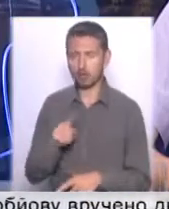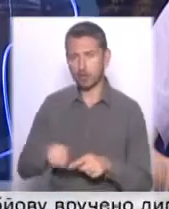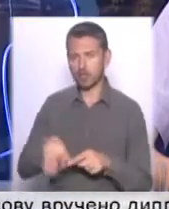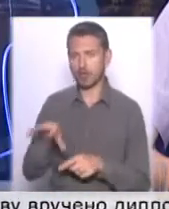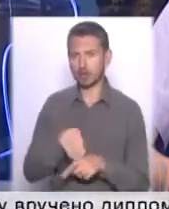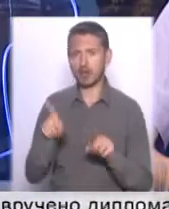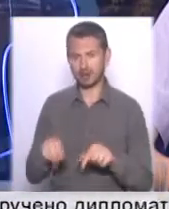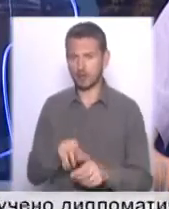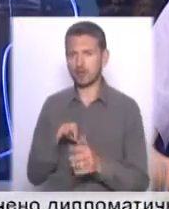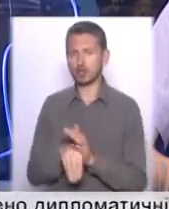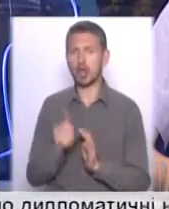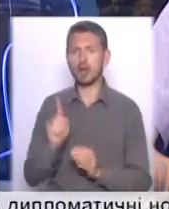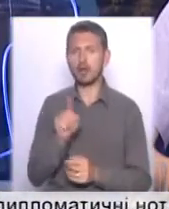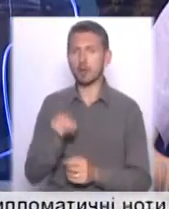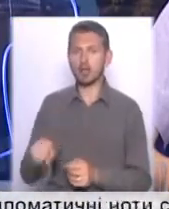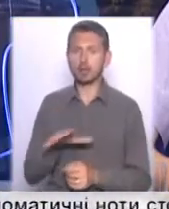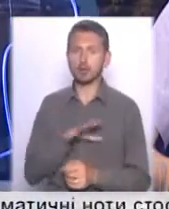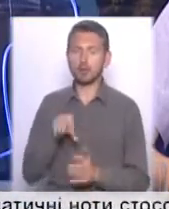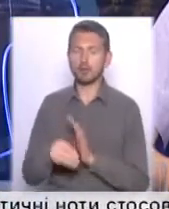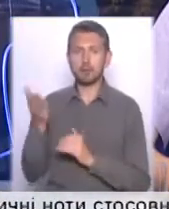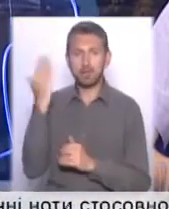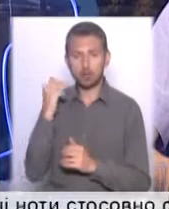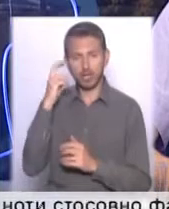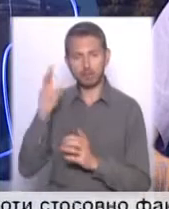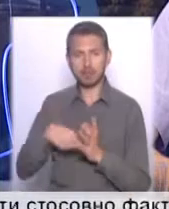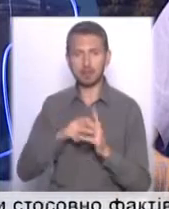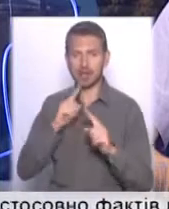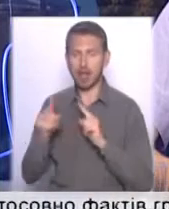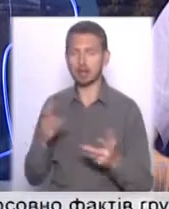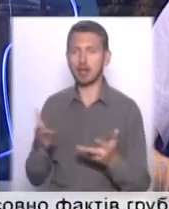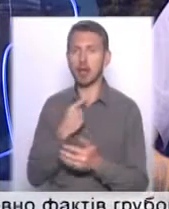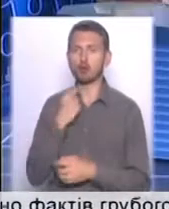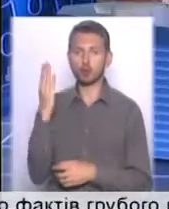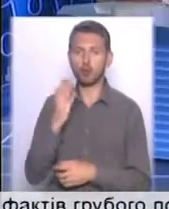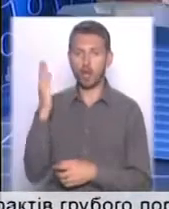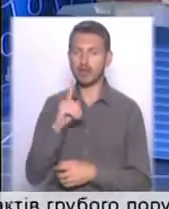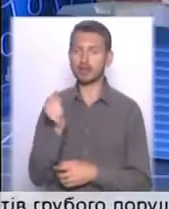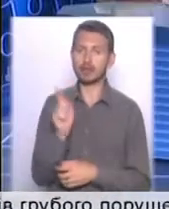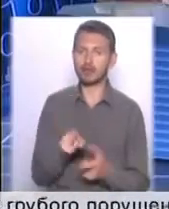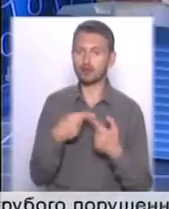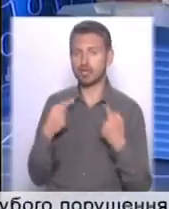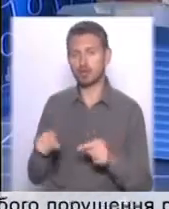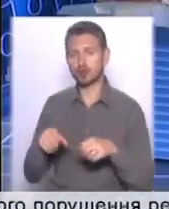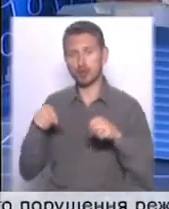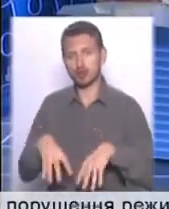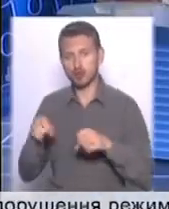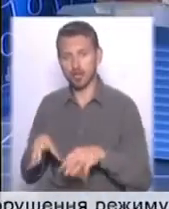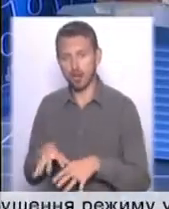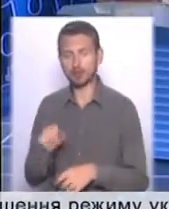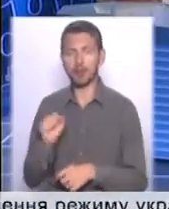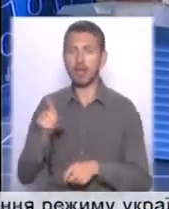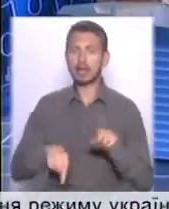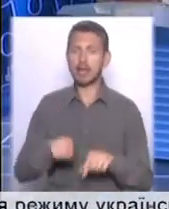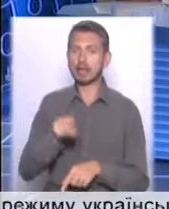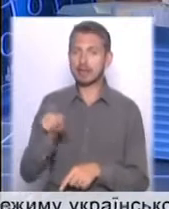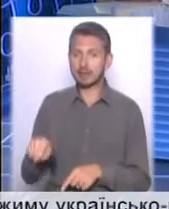так само ввійшли, але вони були і в минулій Київській міській раді, яка, власне, голосувала за ті чи інші рішення, а деякі з них,